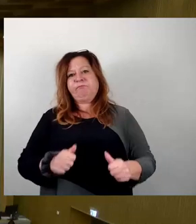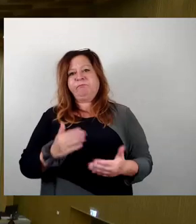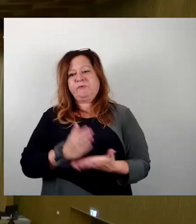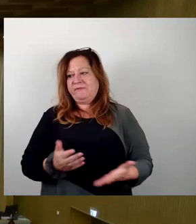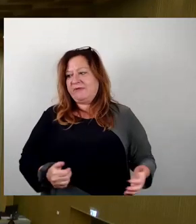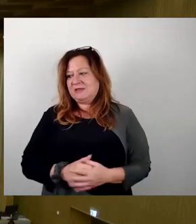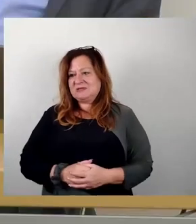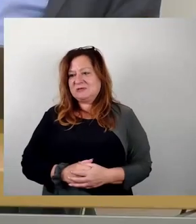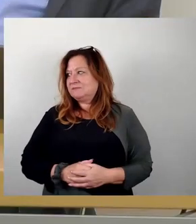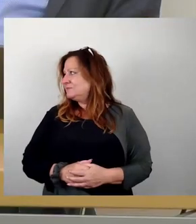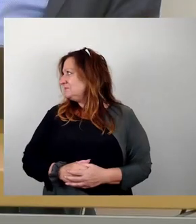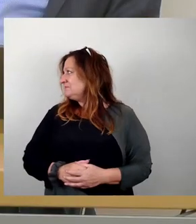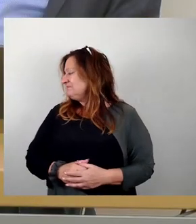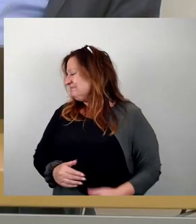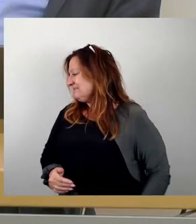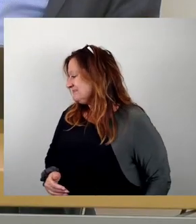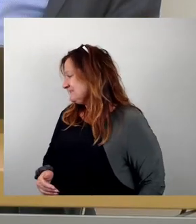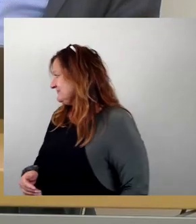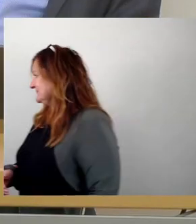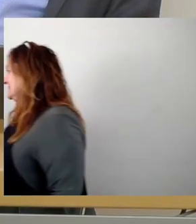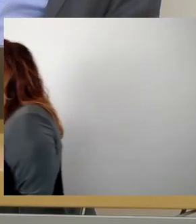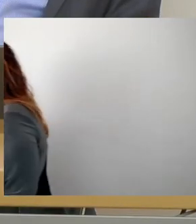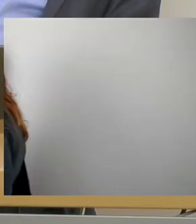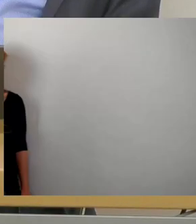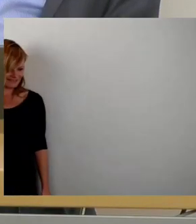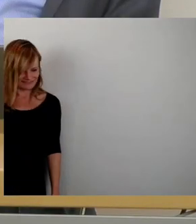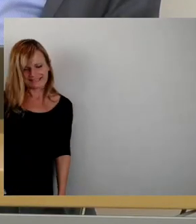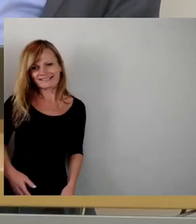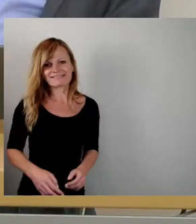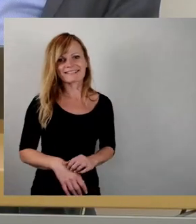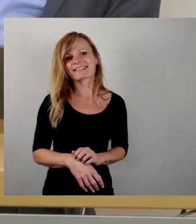Dann kommen wir jetzt zum Schlusswort, wenn gewünscht.